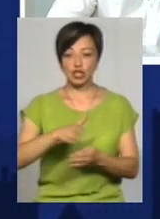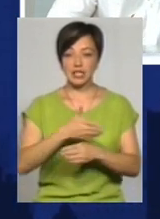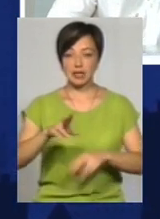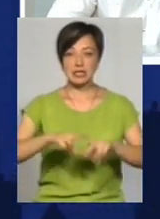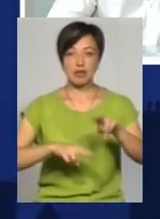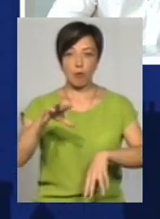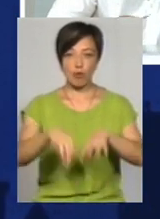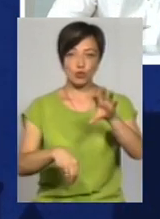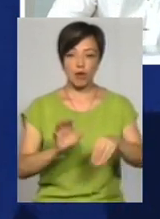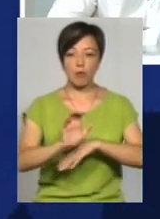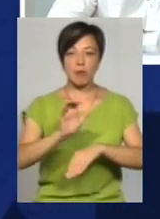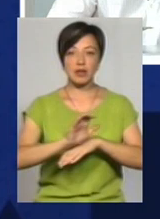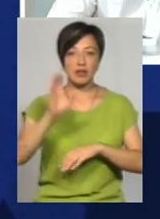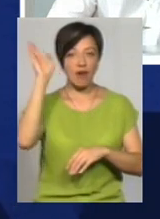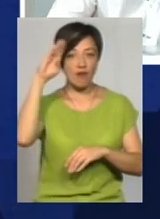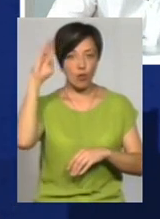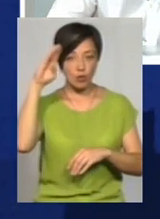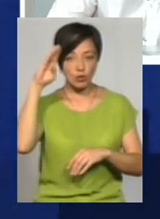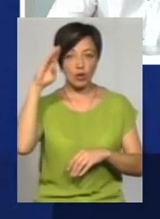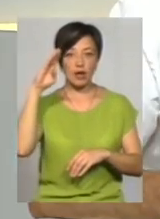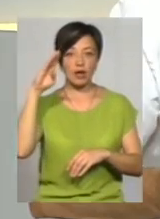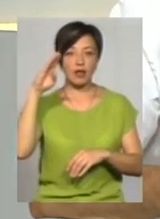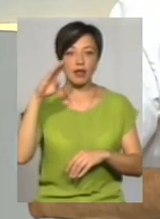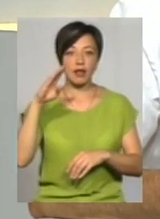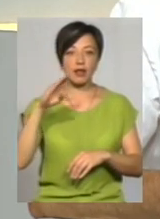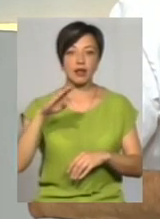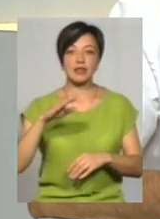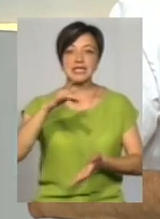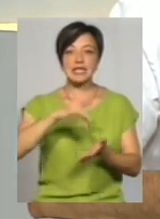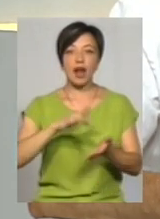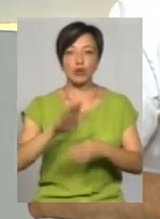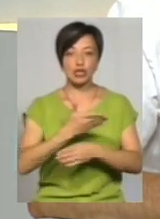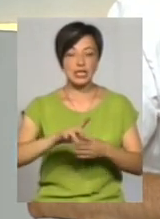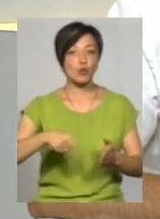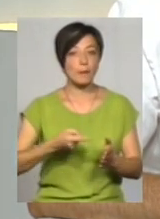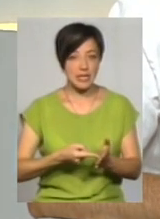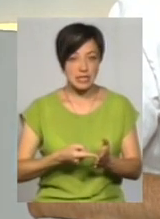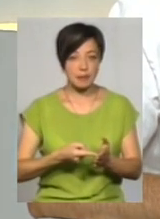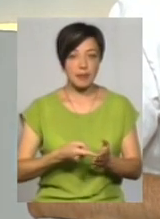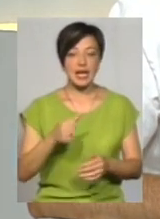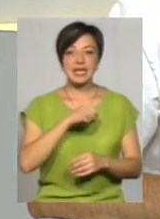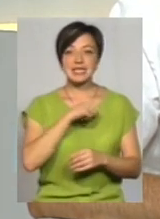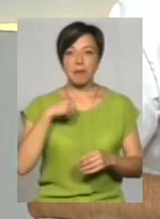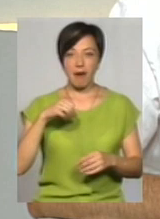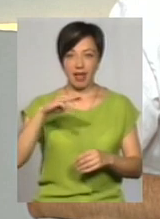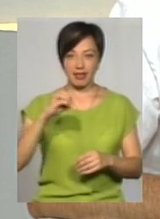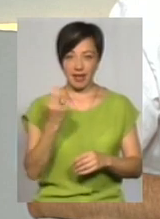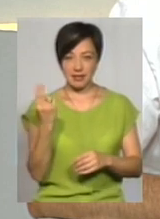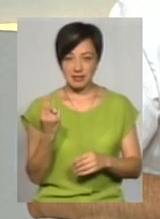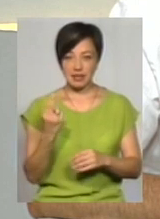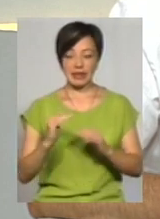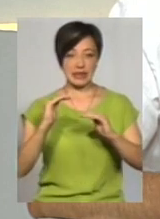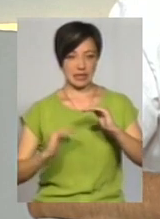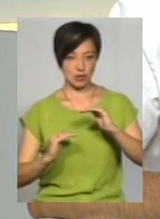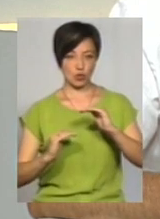подавати воду з теплоцентралі в центральну частину міста. Сама ТАЦ знаходиться досить низько.